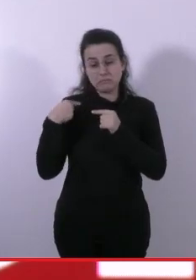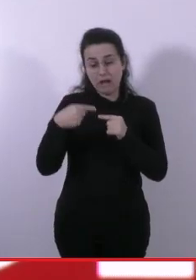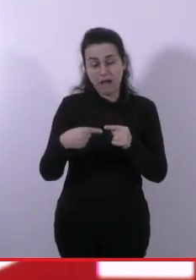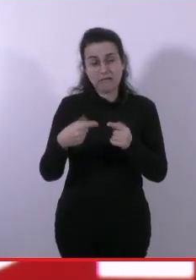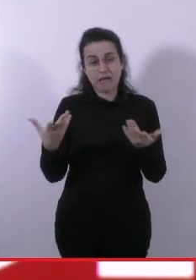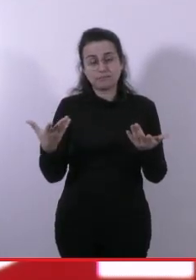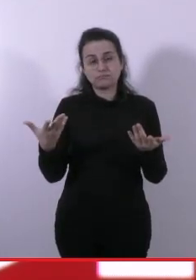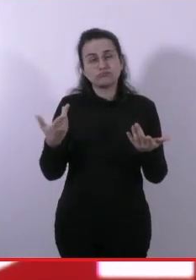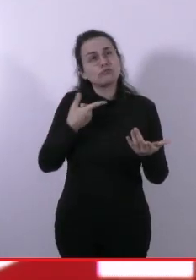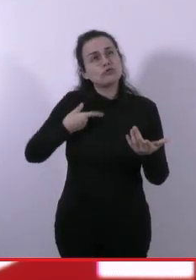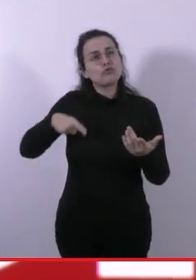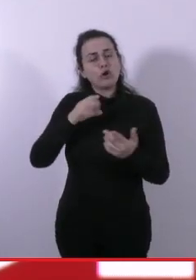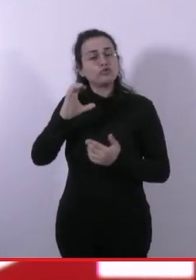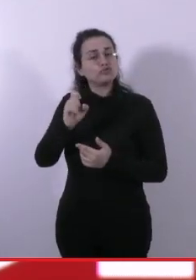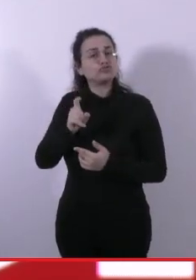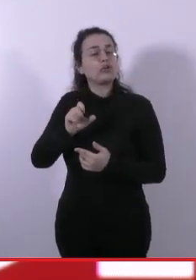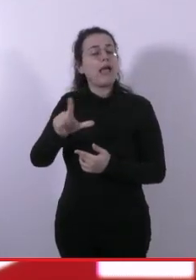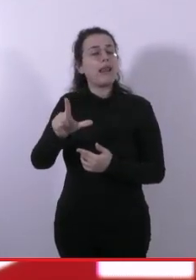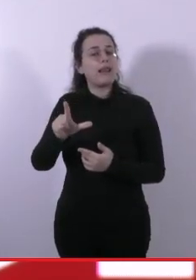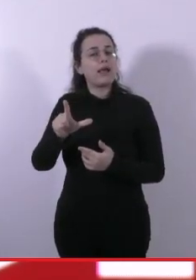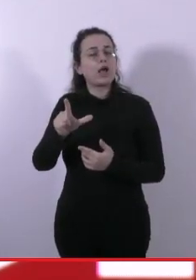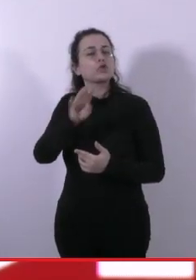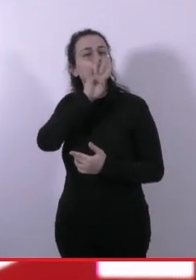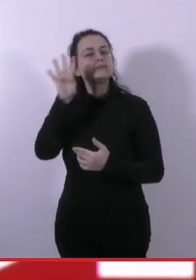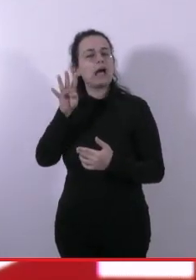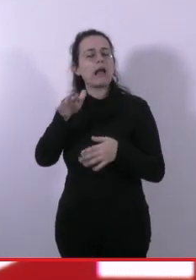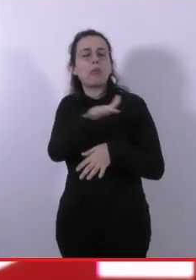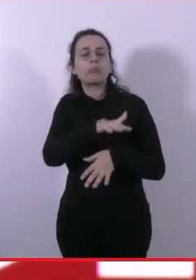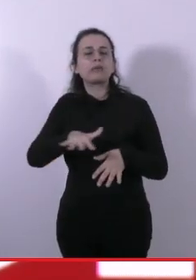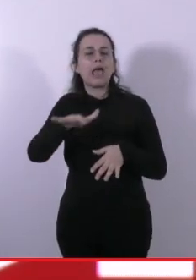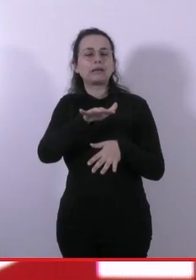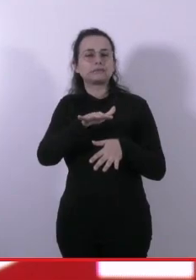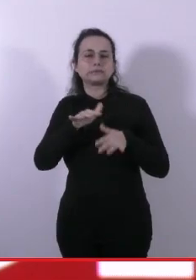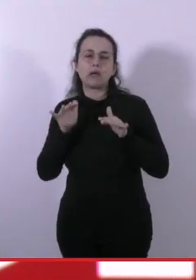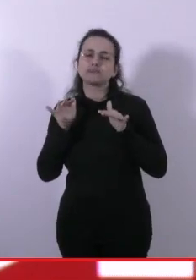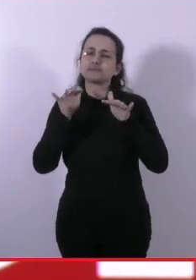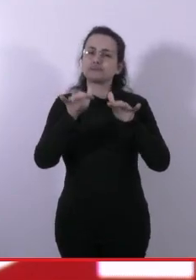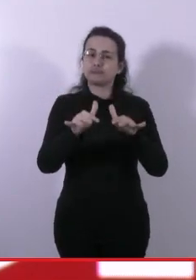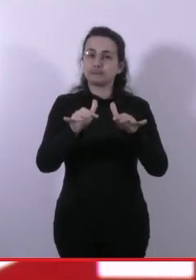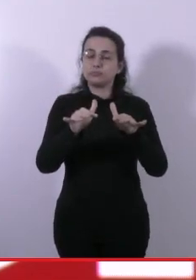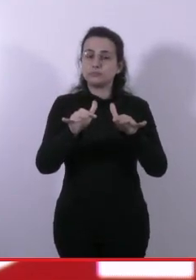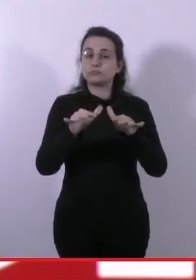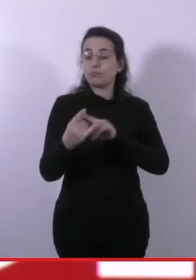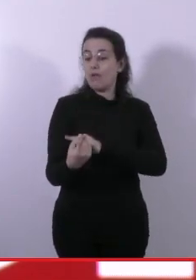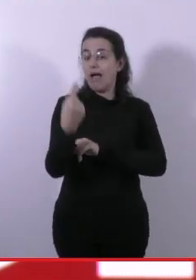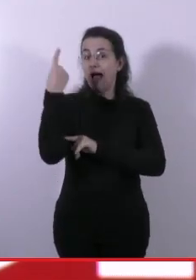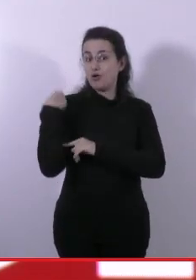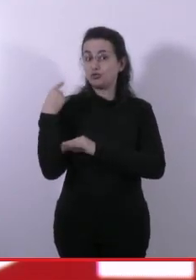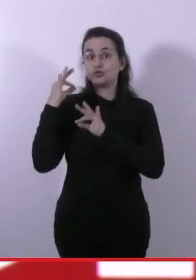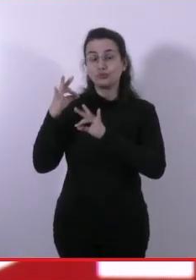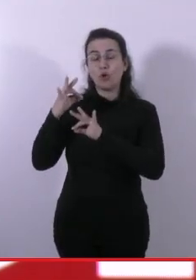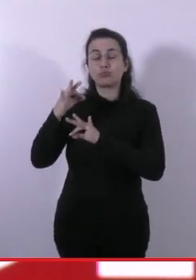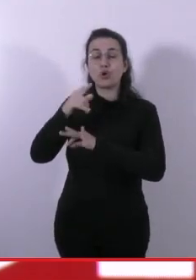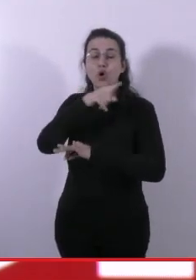siamo, come CGL, scesi in piazza a un anno dall'inizio dell'invasione russa dell